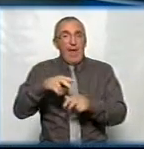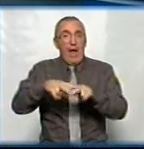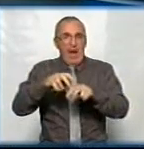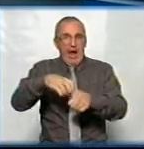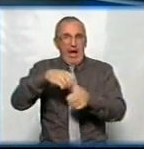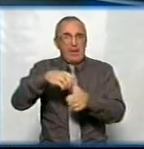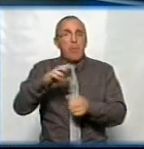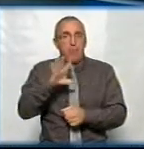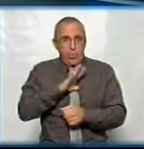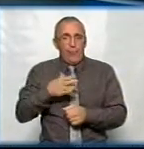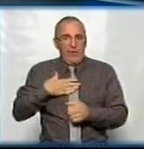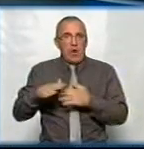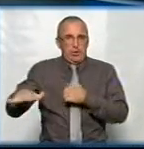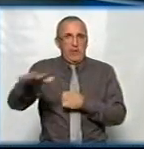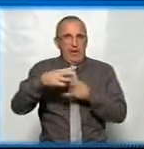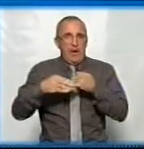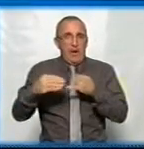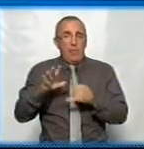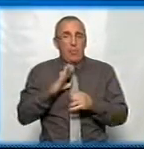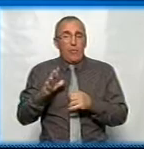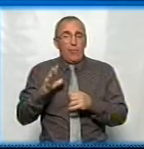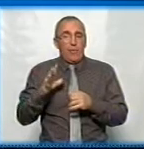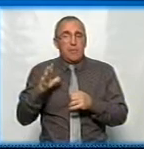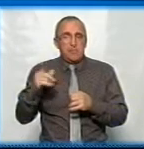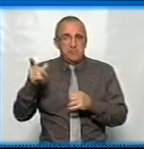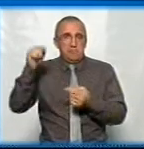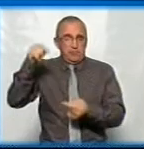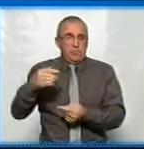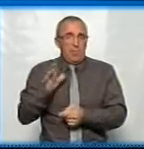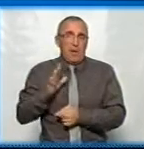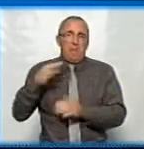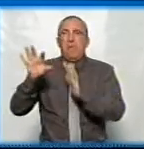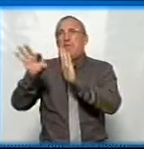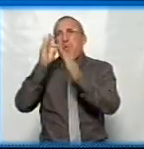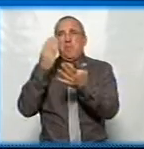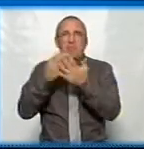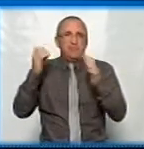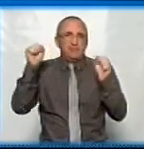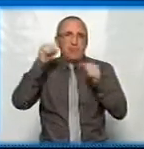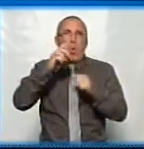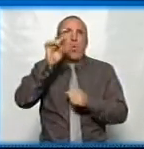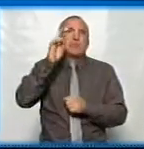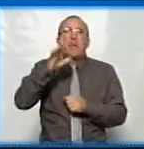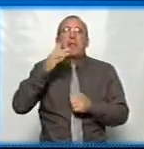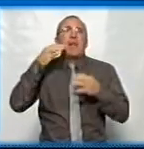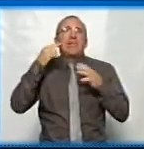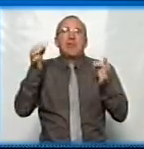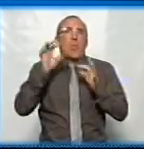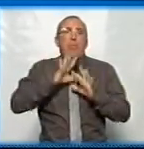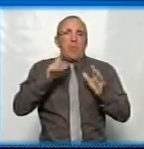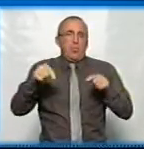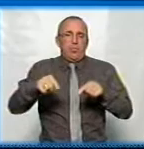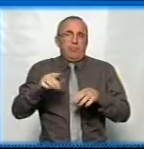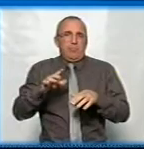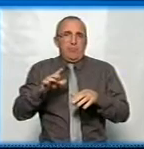він бував в наших краях. Він до нас дотичний, це не зовсім там, що ми взяли якогось козака, який ніколи тут взагалі,